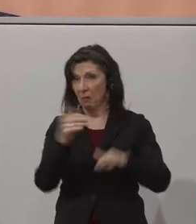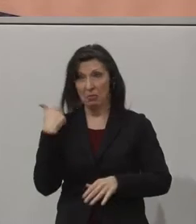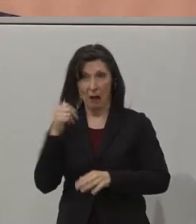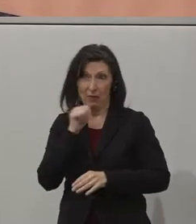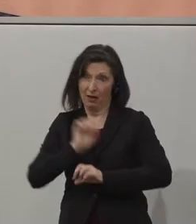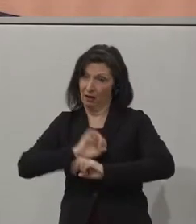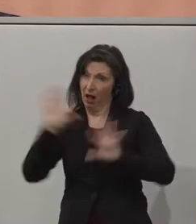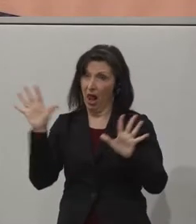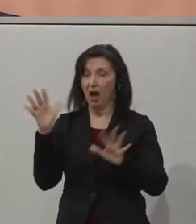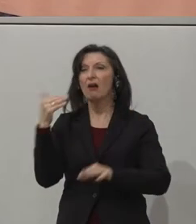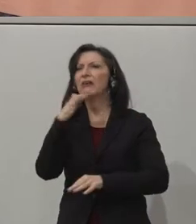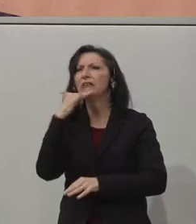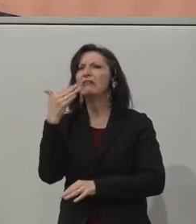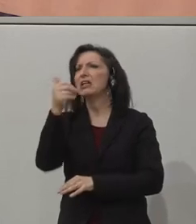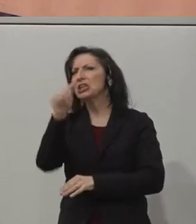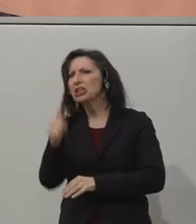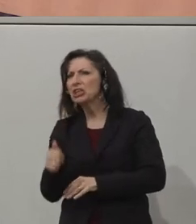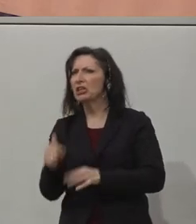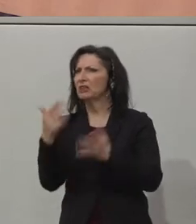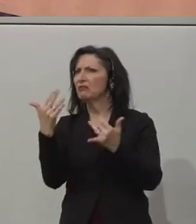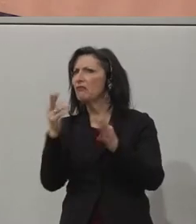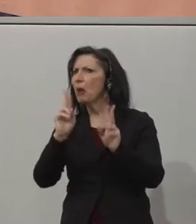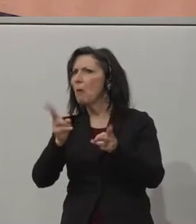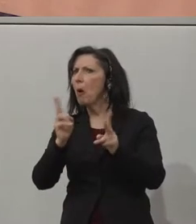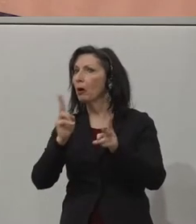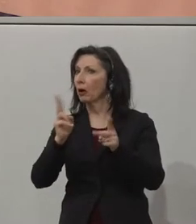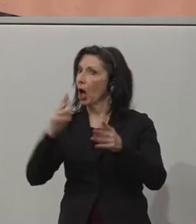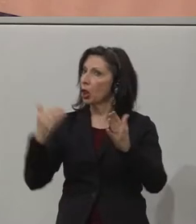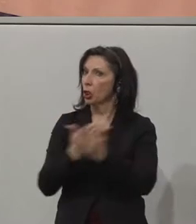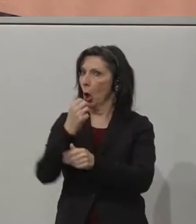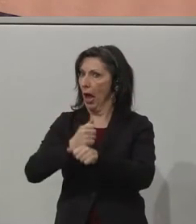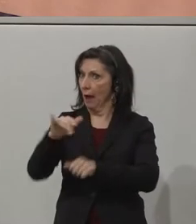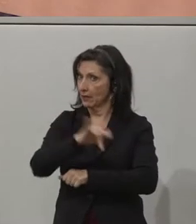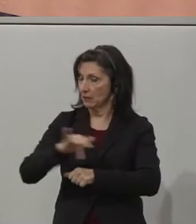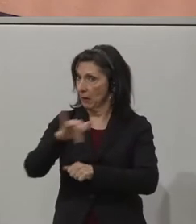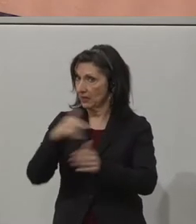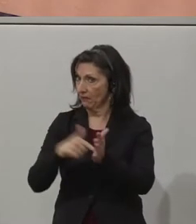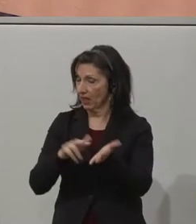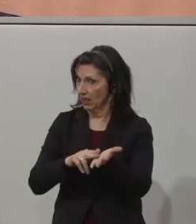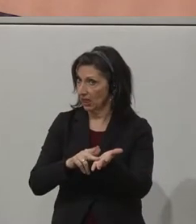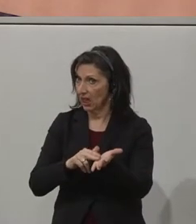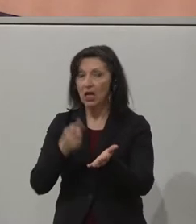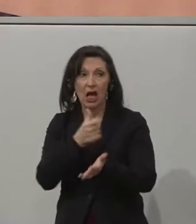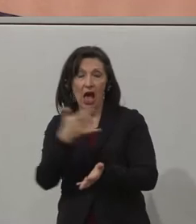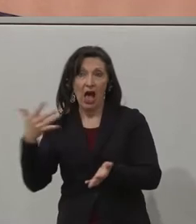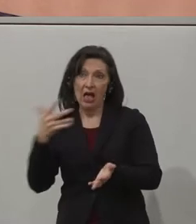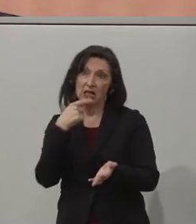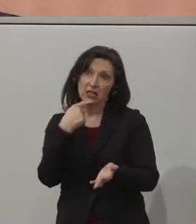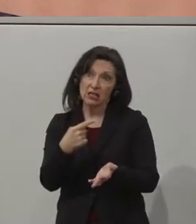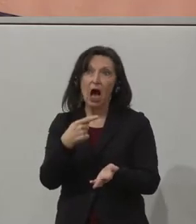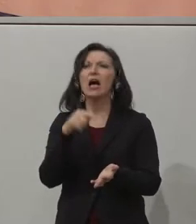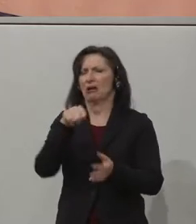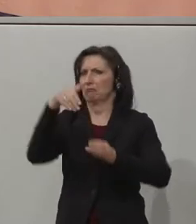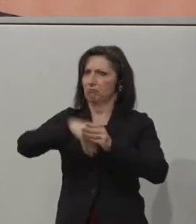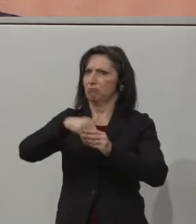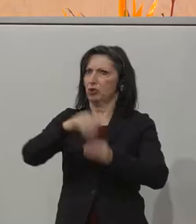Reihe von Schätzungen der Beschäftigungspotenziale. Manche sehen mehr Chancen als Risiken. Manche sehen